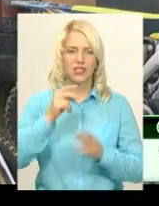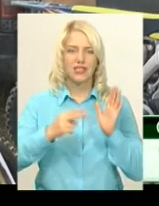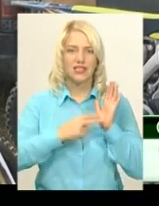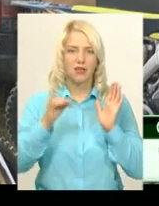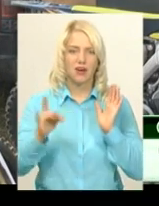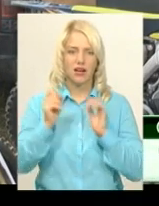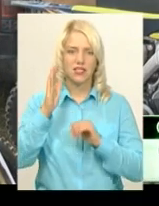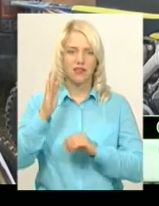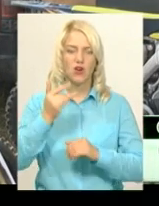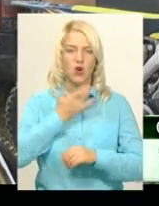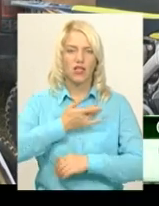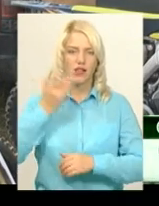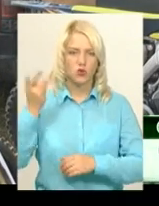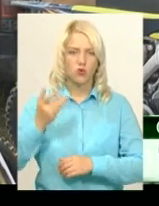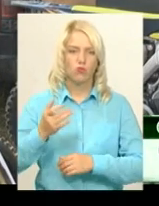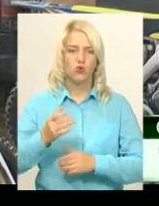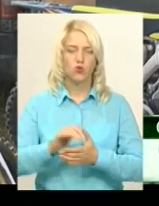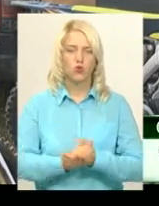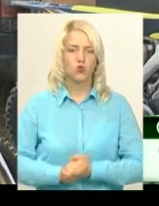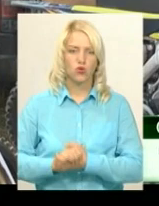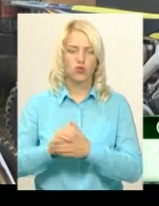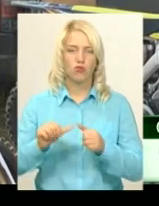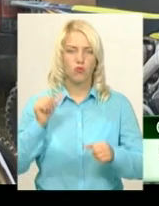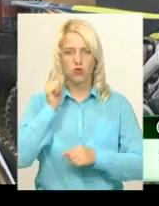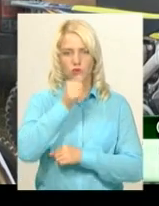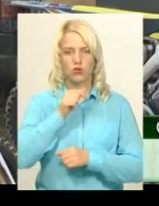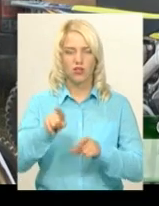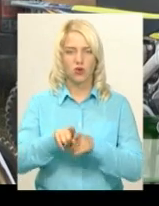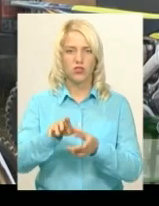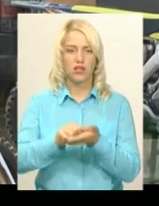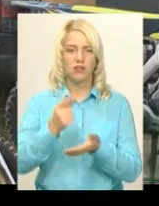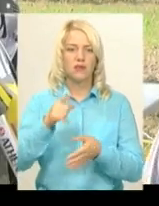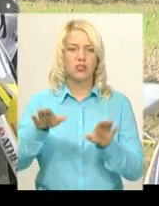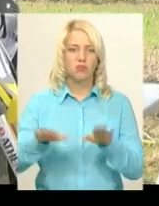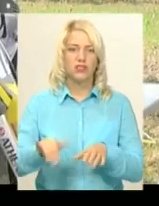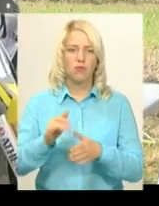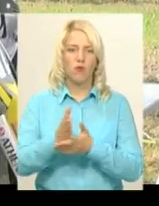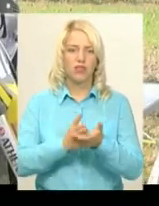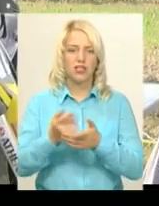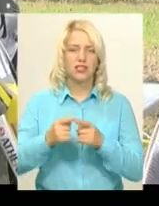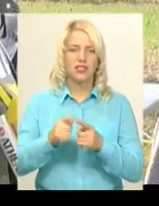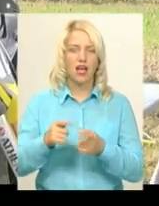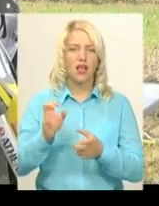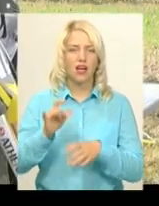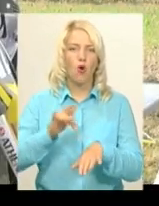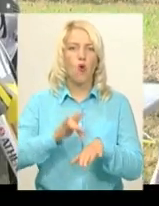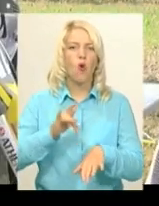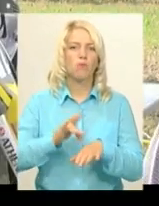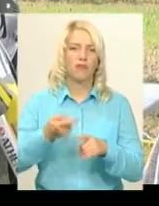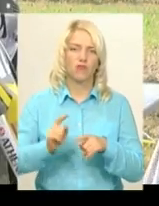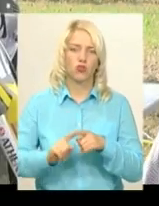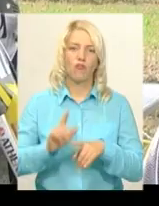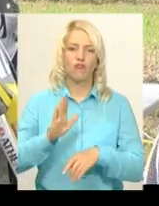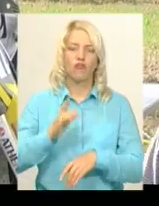разів ще в Радянському Союзі. В першому році теж зайняв перше місце по ветеранах. Це хобі, воно в крові,